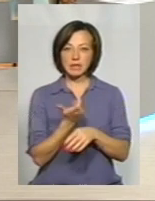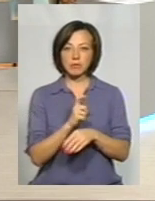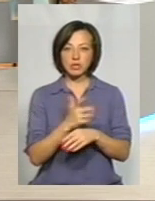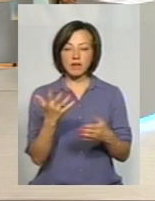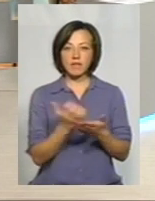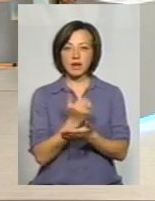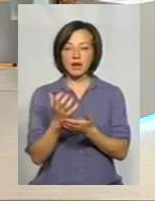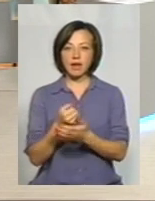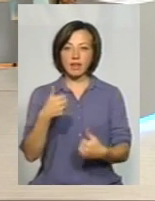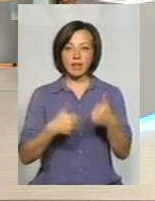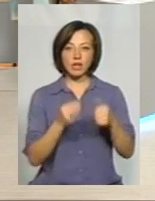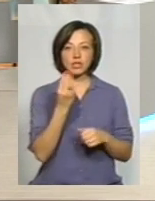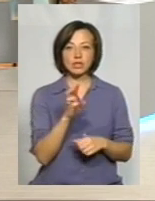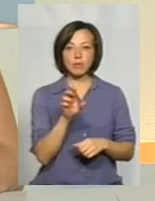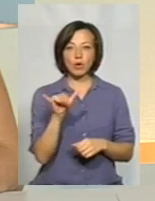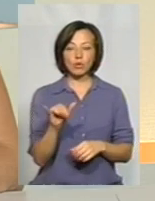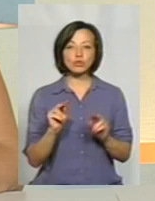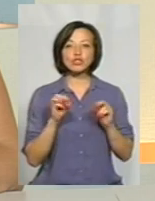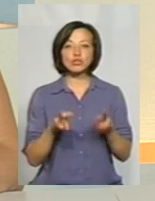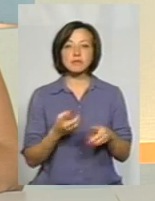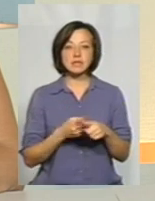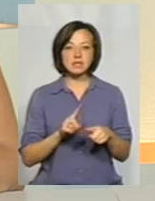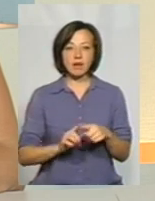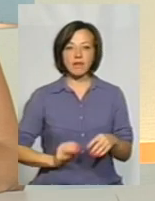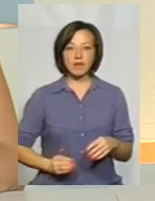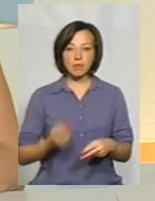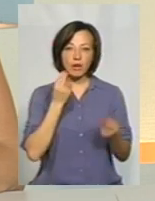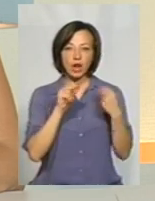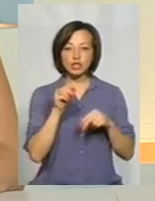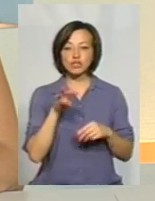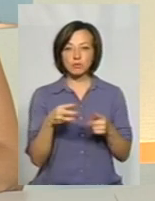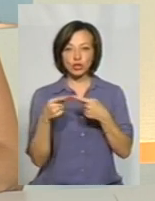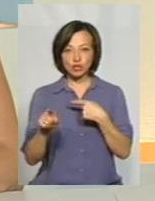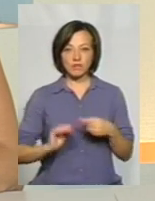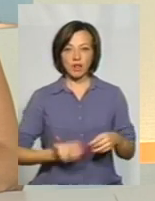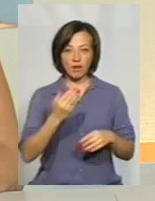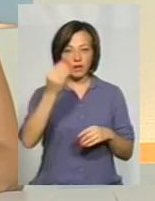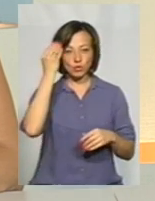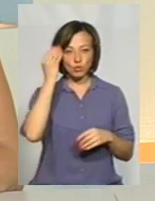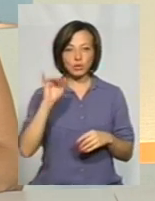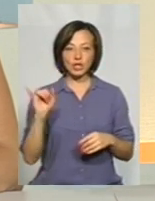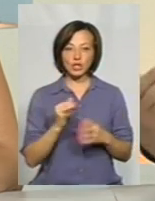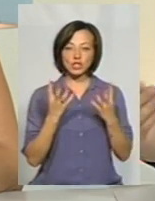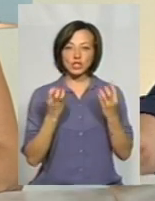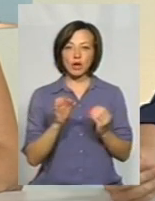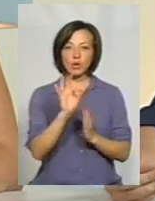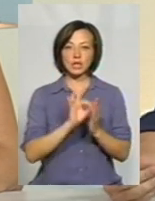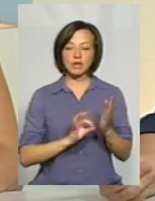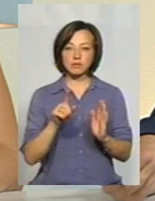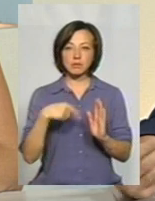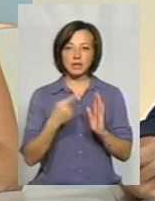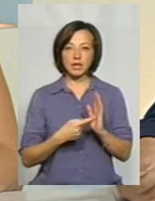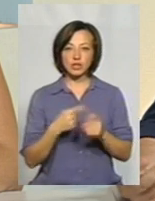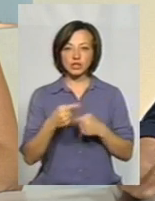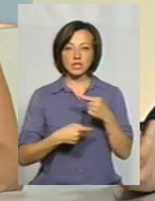тендерів в ШБУ. Чим ця фірма має таку конкурентну перевагу перед іншими, на вашу думку? І ще одразу питання через систему